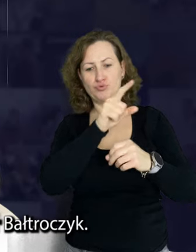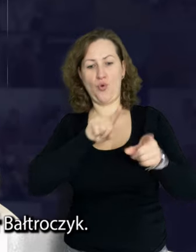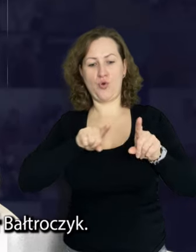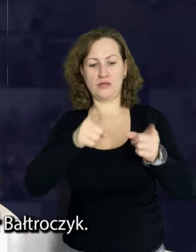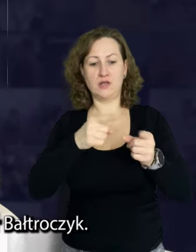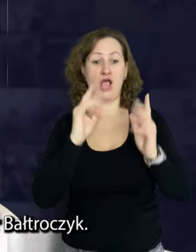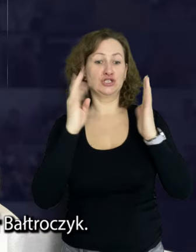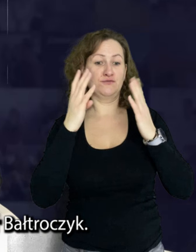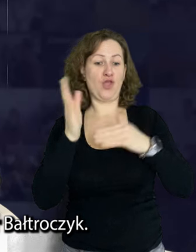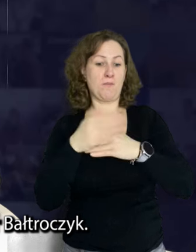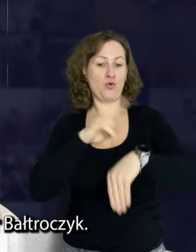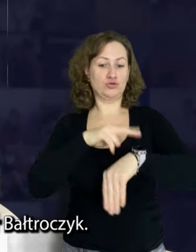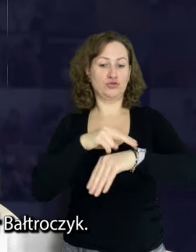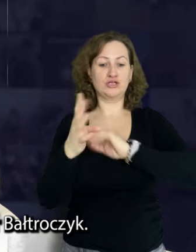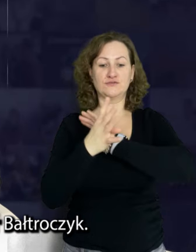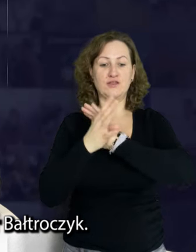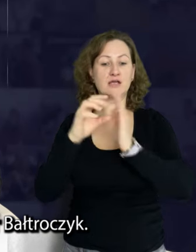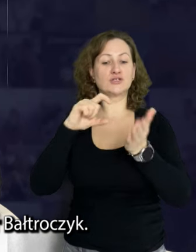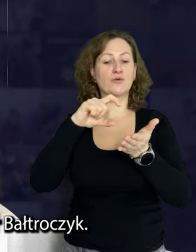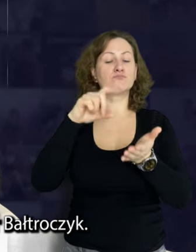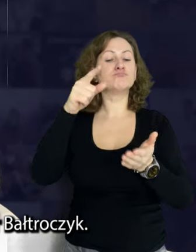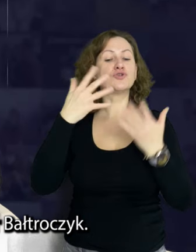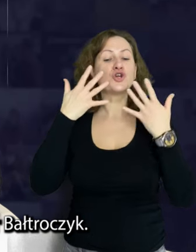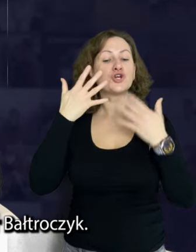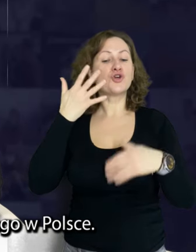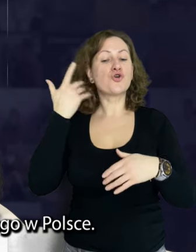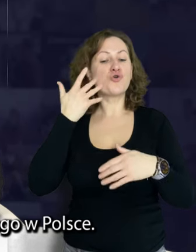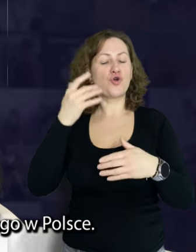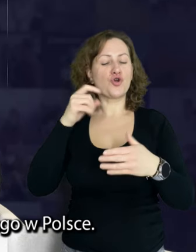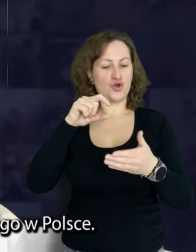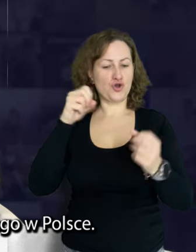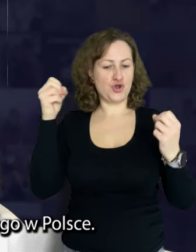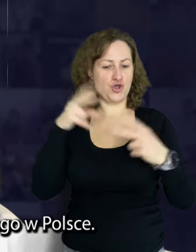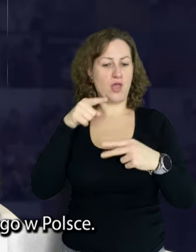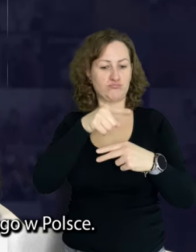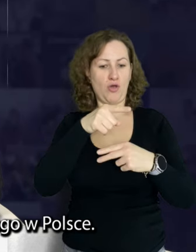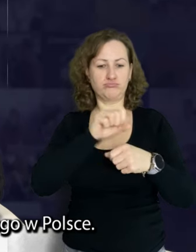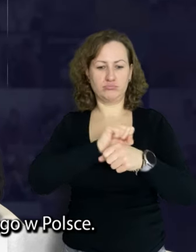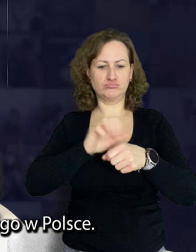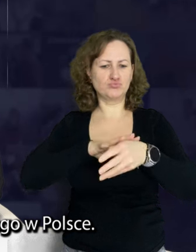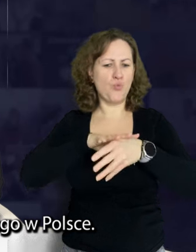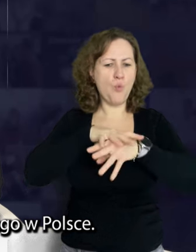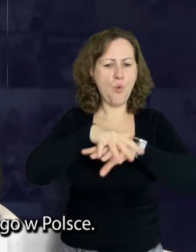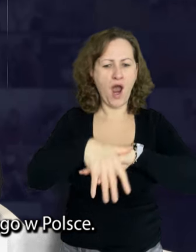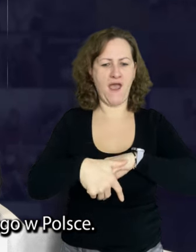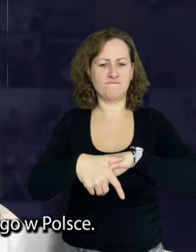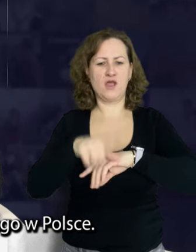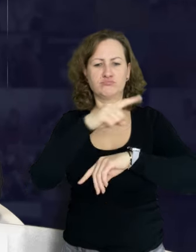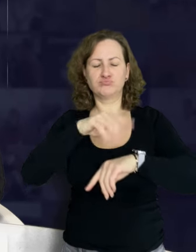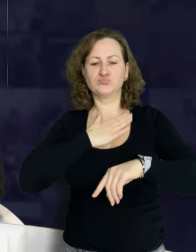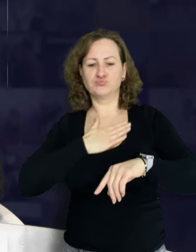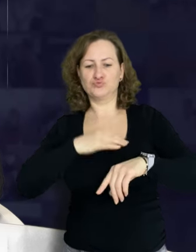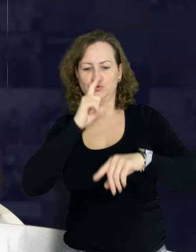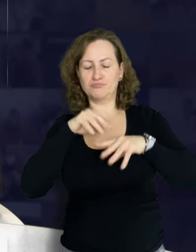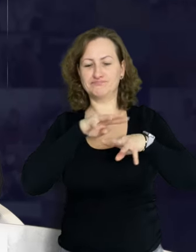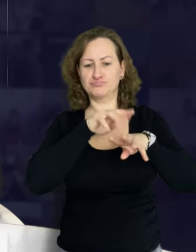9 marca 18 w Kinie Sokół wystąpi dla Państwa Piotr Bałtroczyk. Jest znaną, cenioną i lubianą osobowością życia publicznego w Polsce.